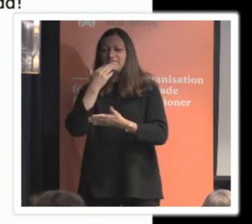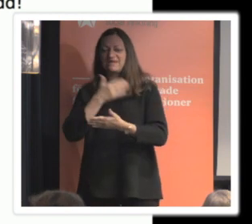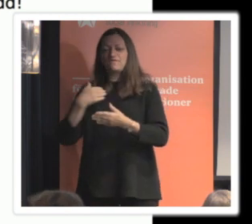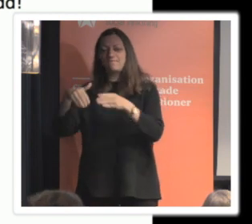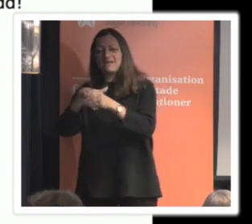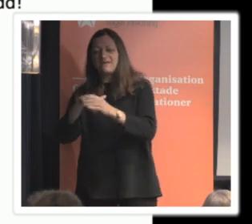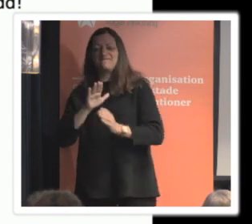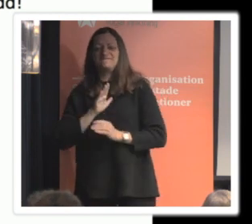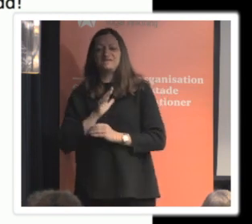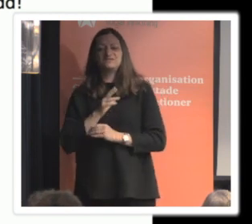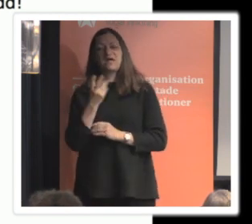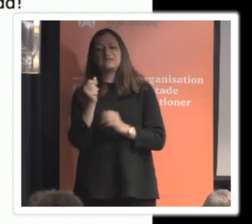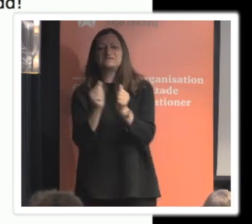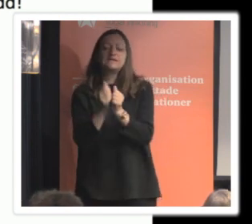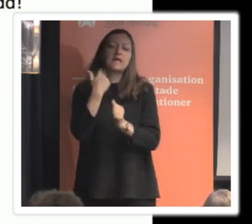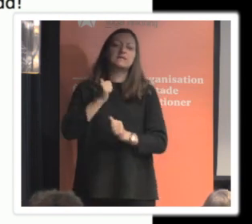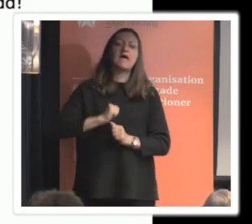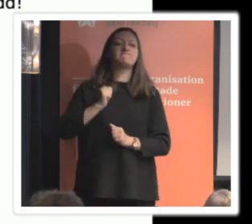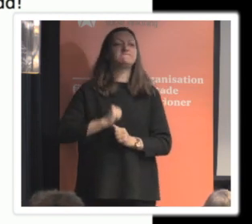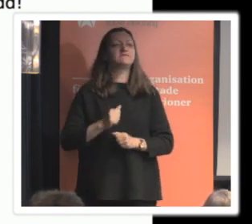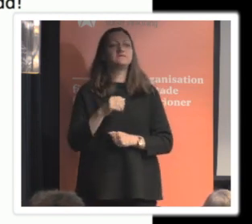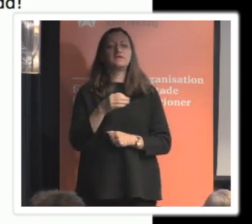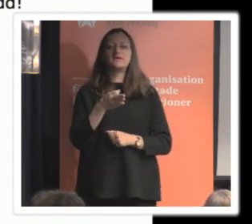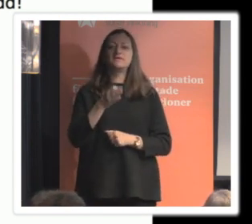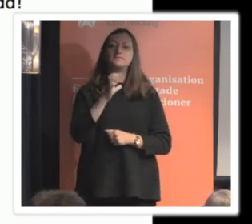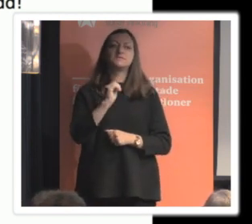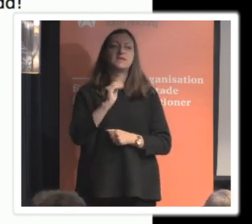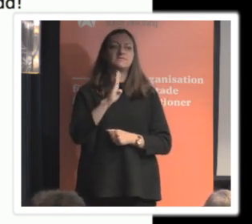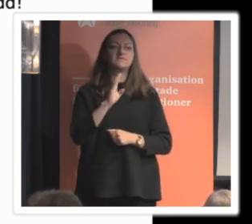kan använda pseudonymer istället för att använda namn